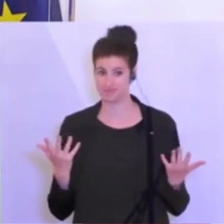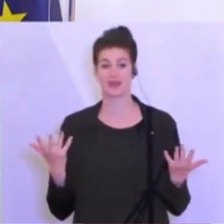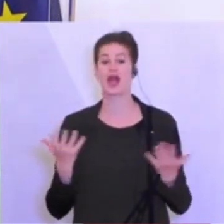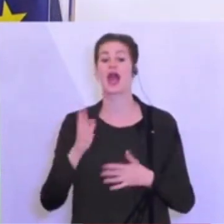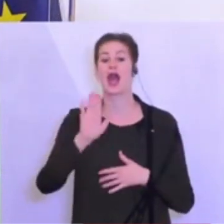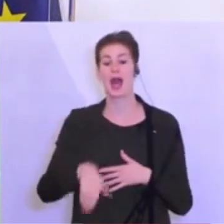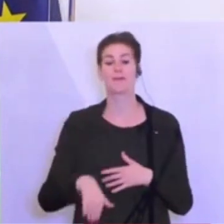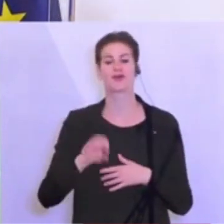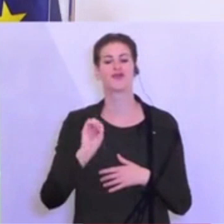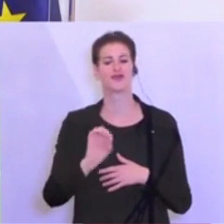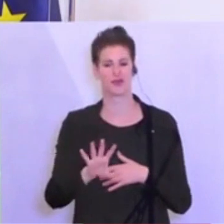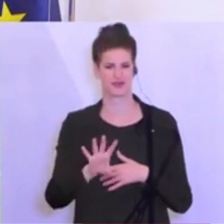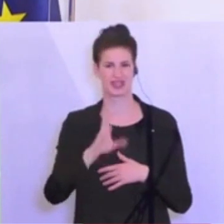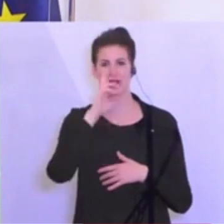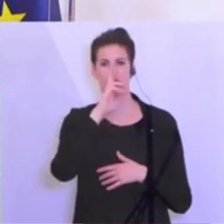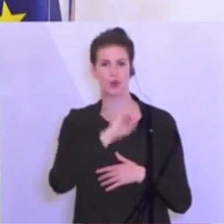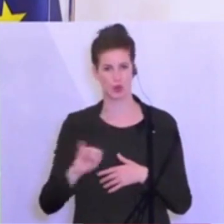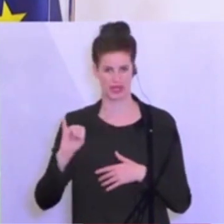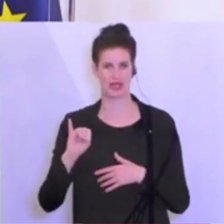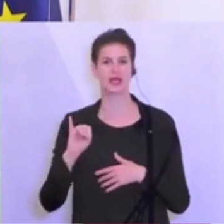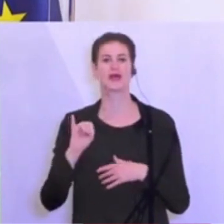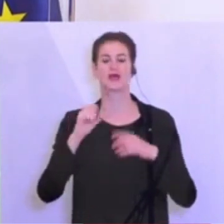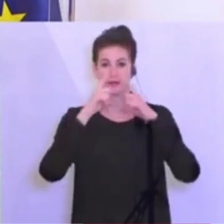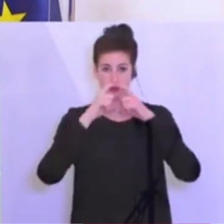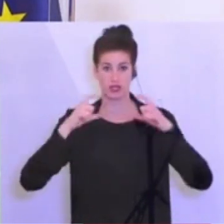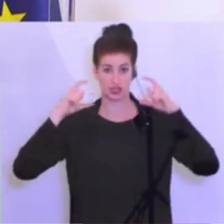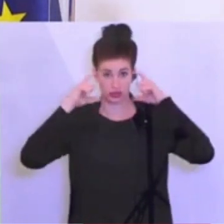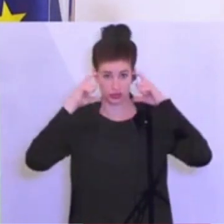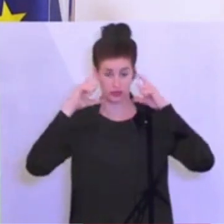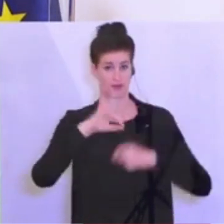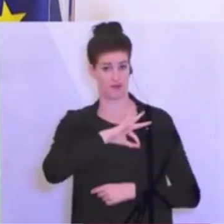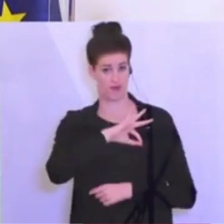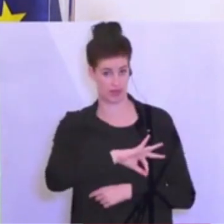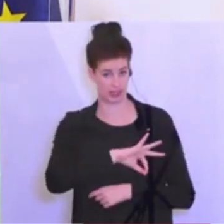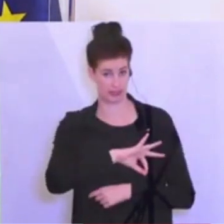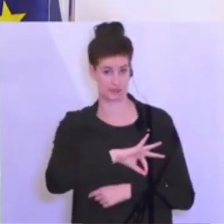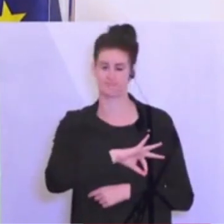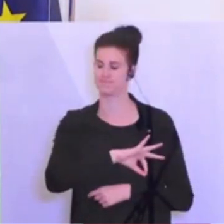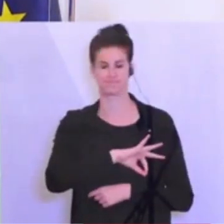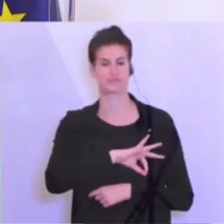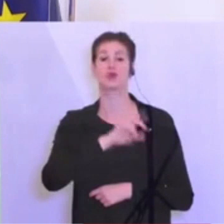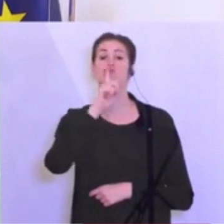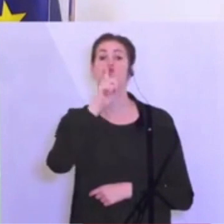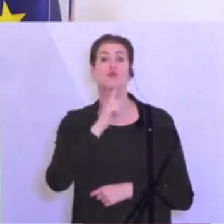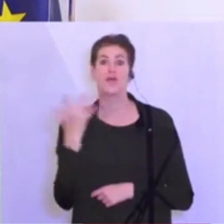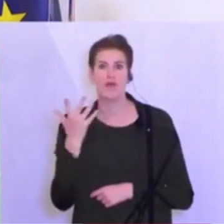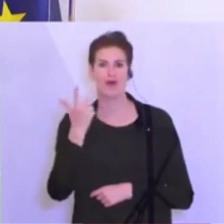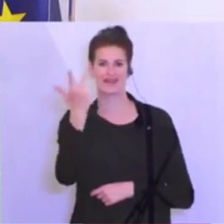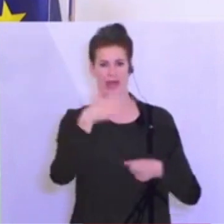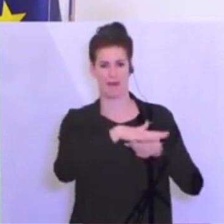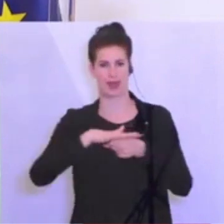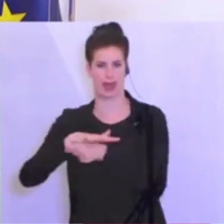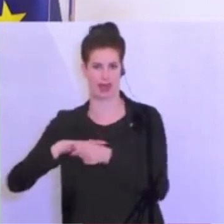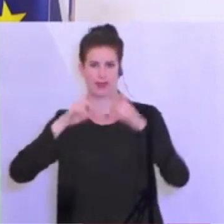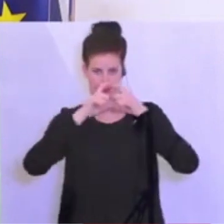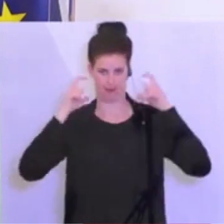15. Juni den Mund-Nasen-Schutz verpflichtend nur noch in drei Bereichen tragen müssen. Nämlich